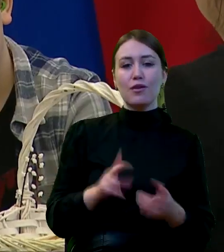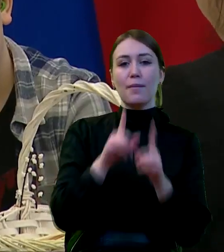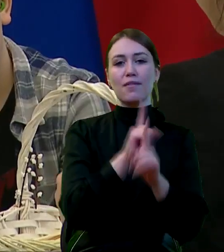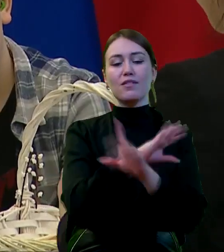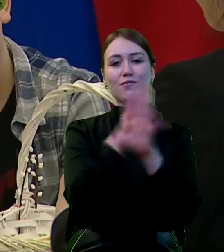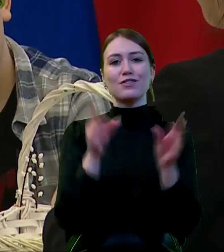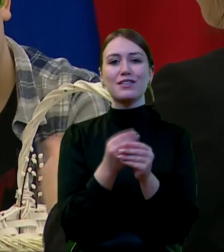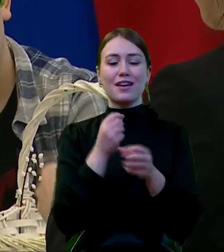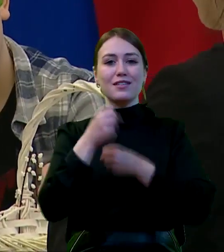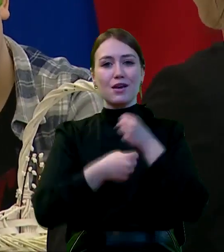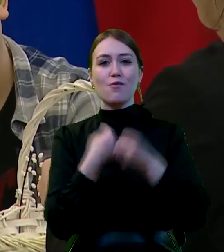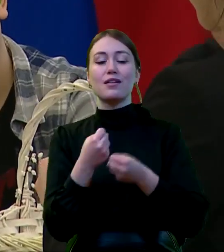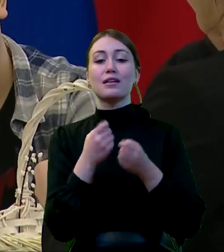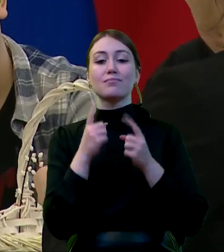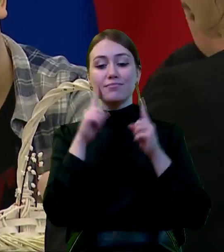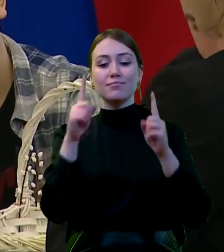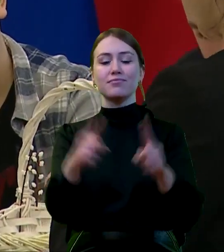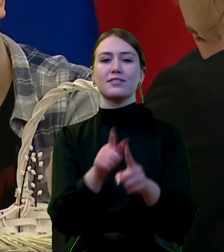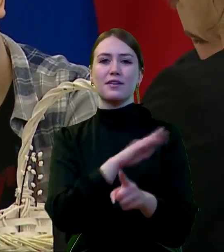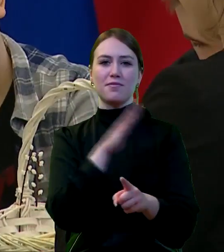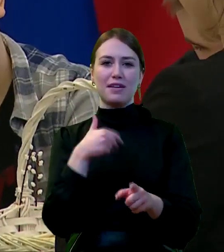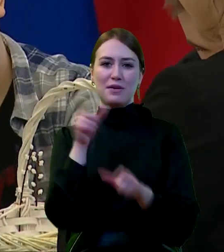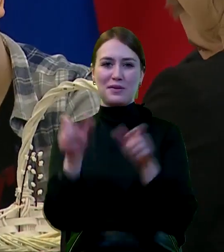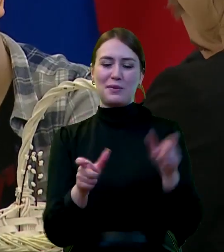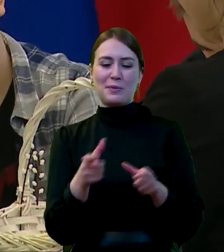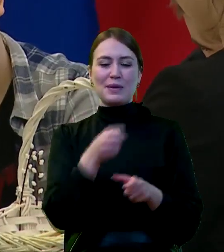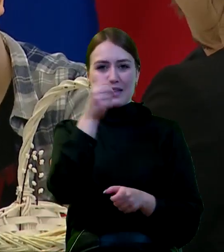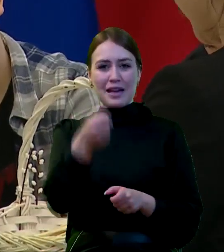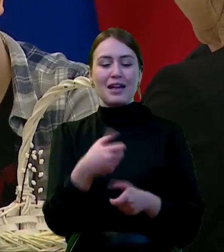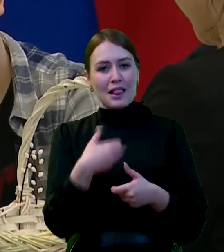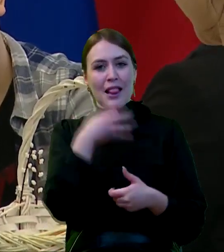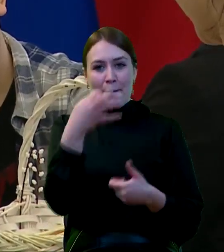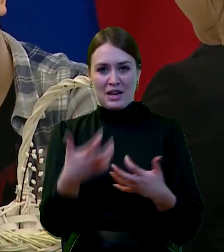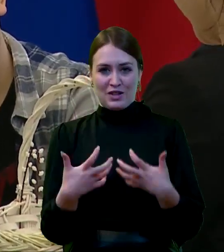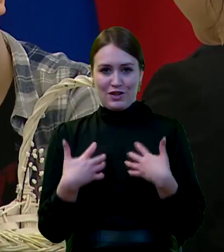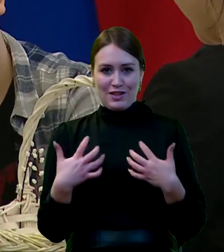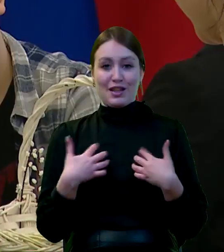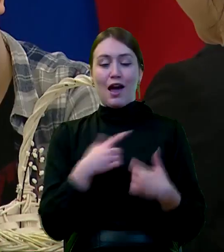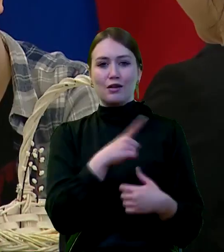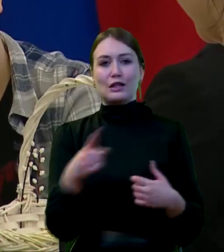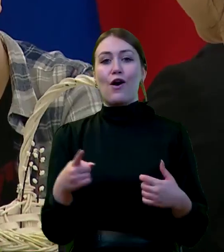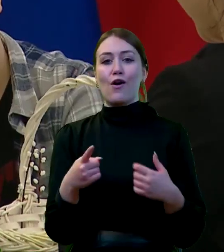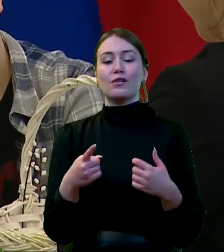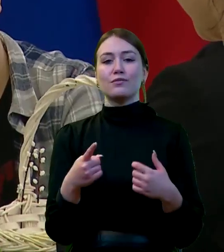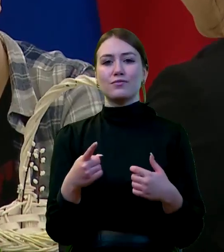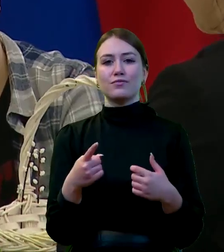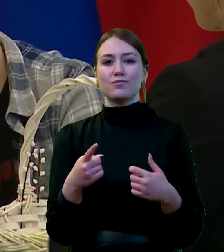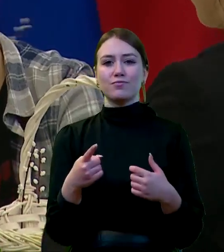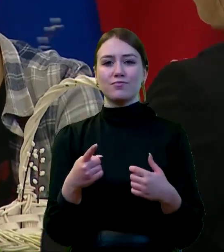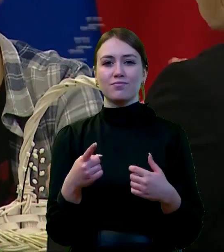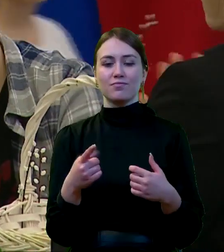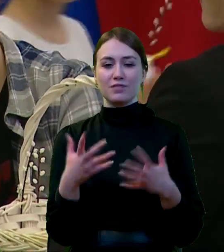wszystkie te działania są skierowane po to, aby naszym seniorom żyło się lepiej, aby mogli godnie spędzać swoje